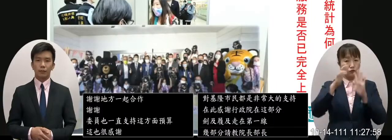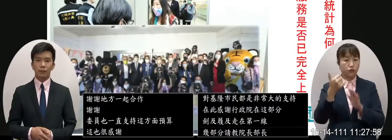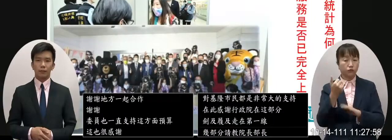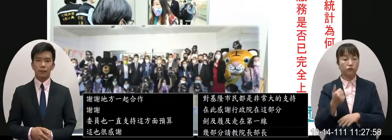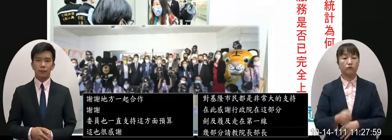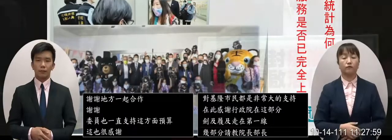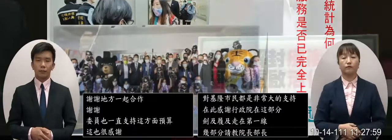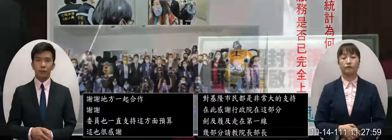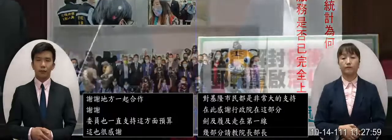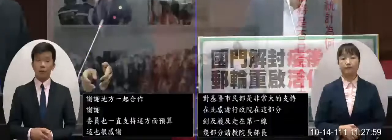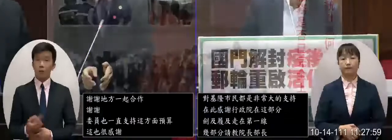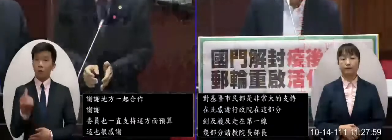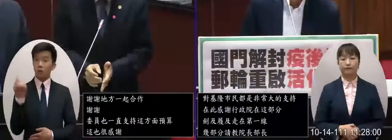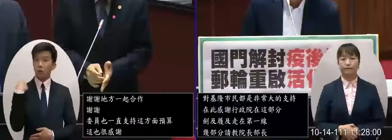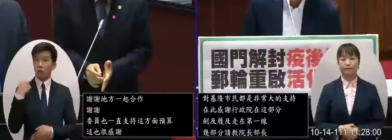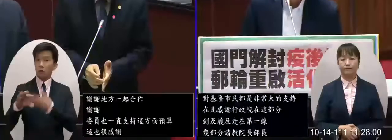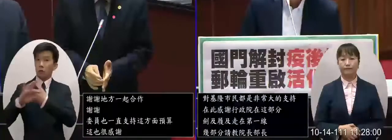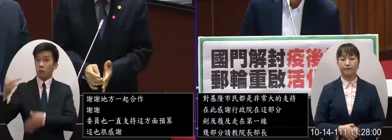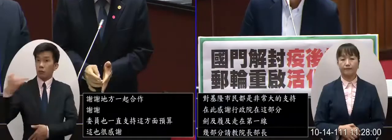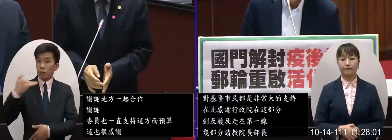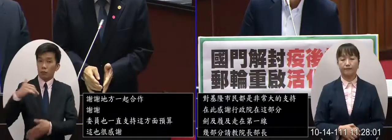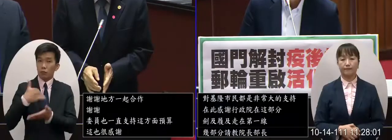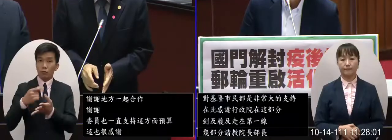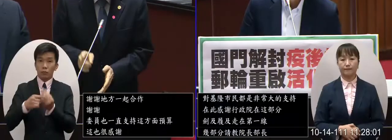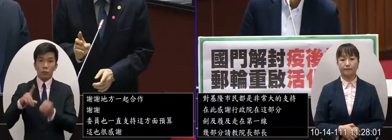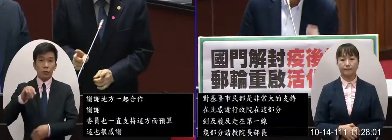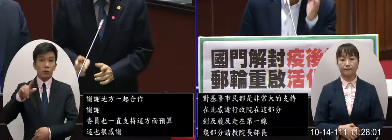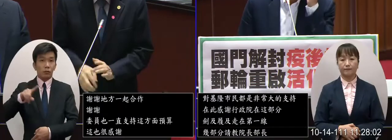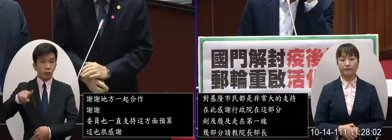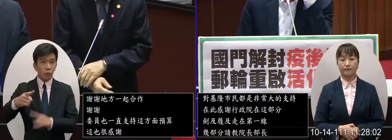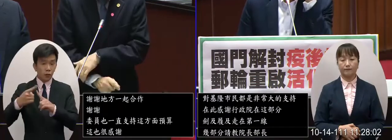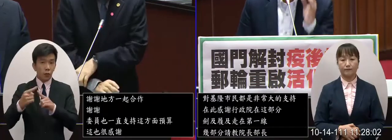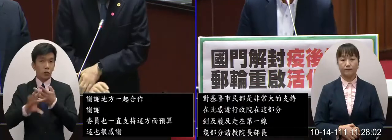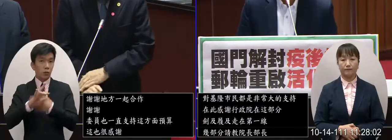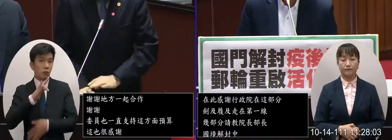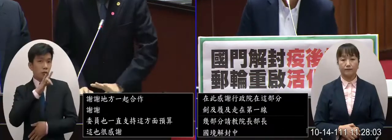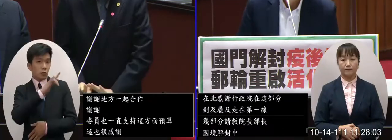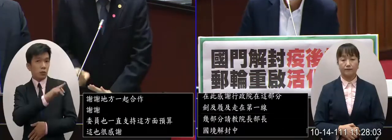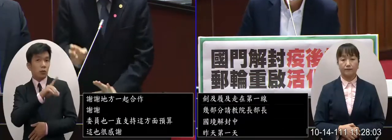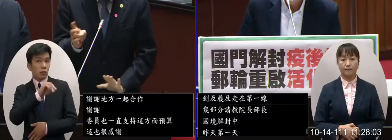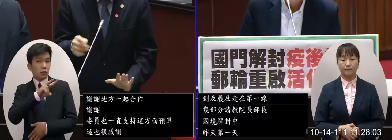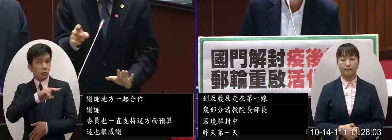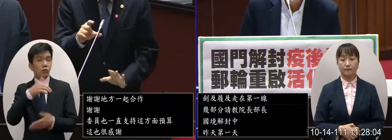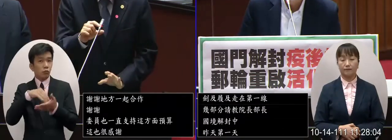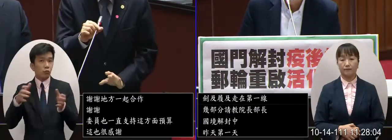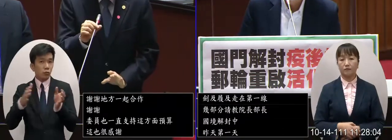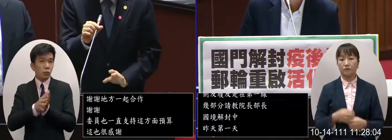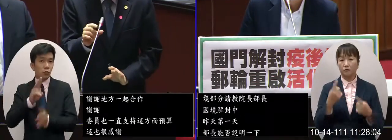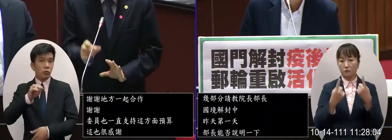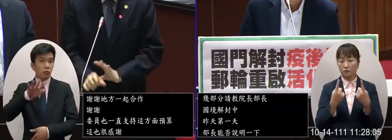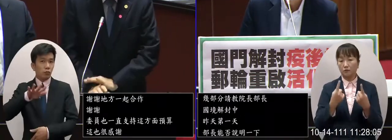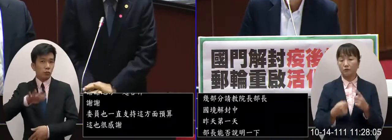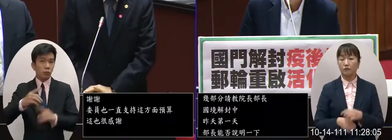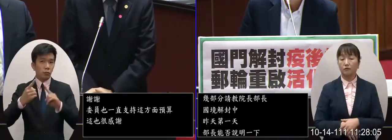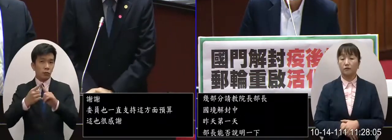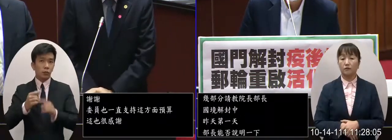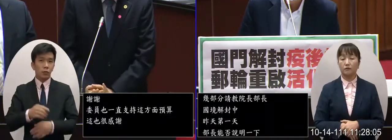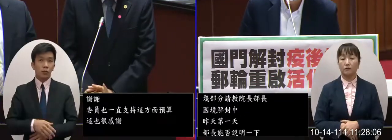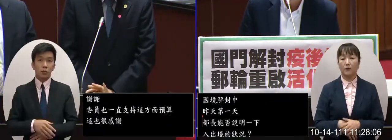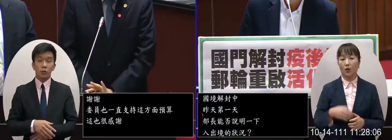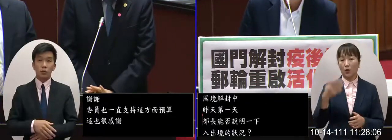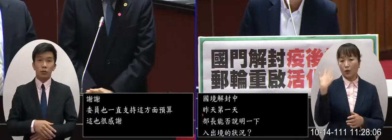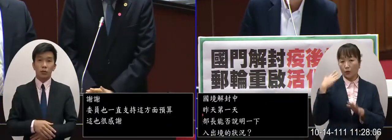昨天總共路進大概1.5萬人出境大概1萬人總共2.5萬那比起平常比